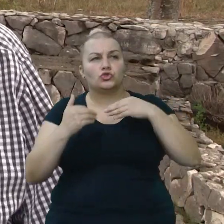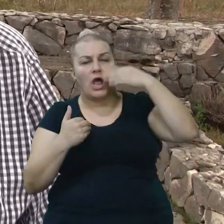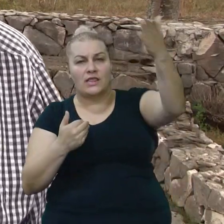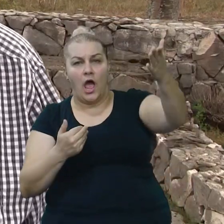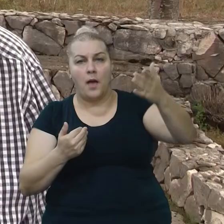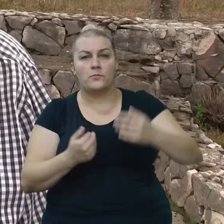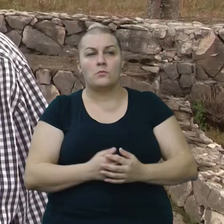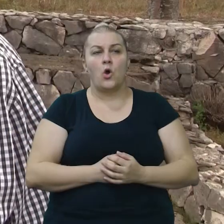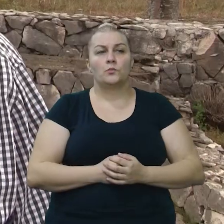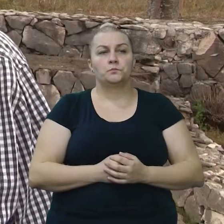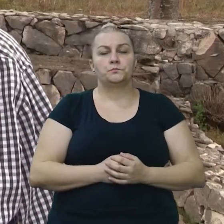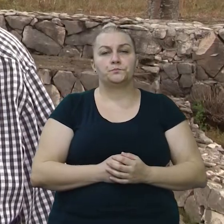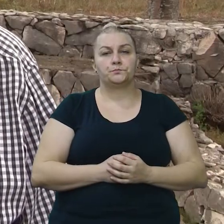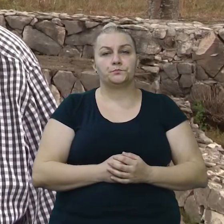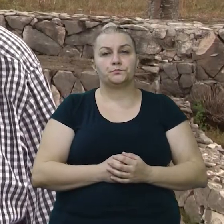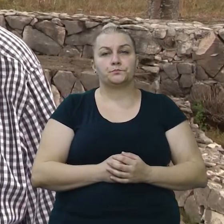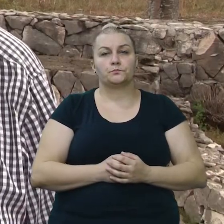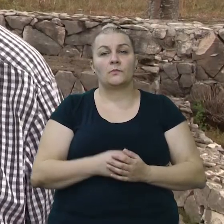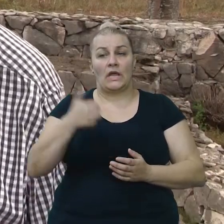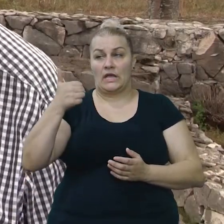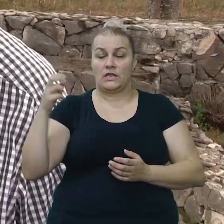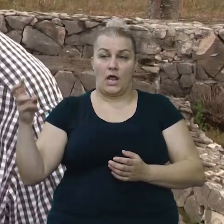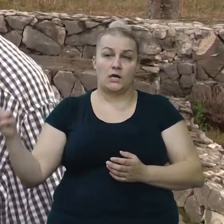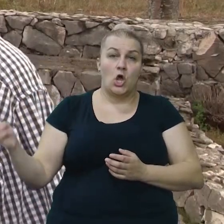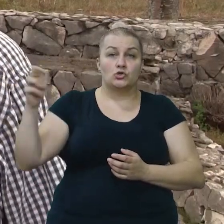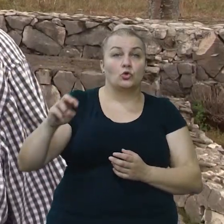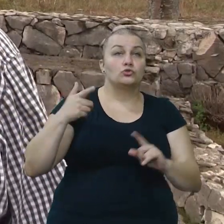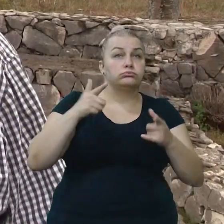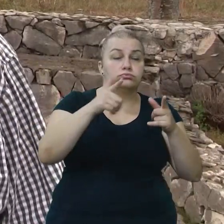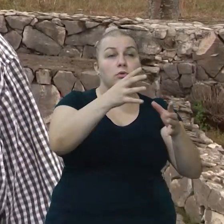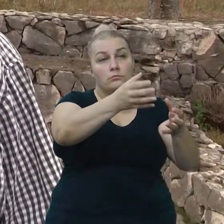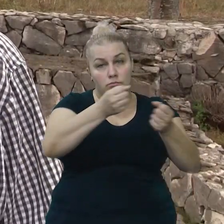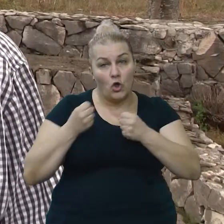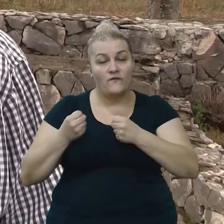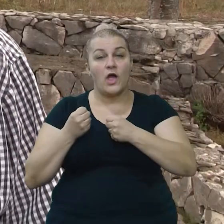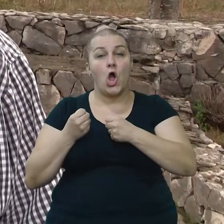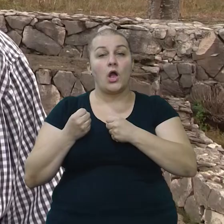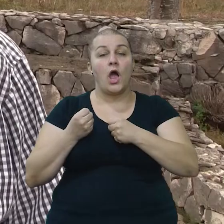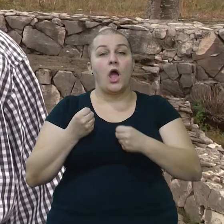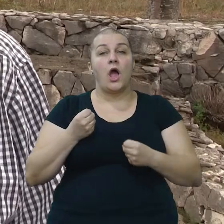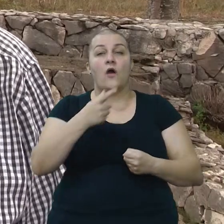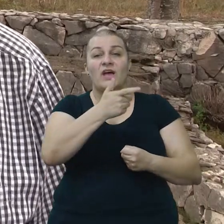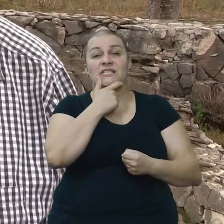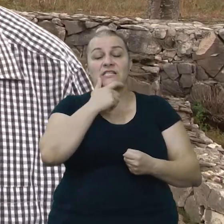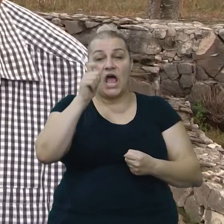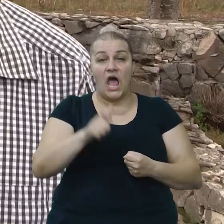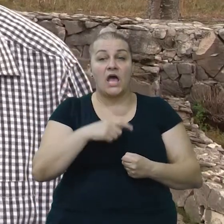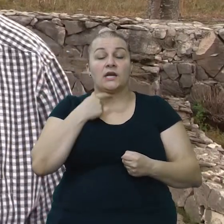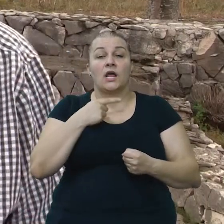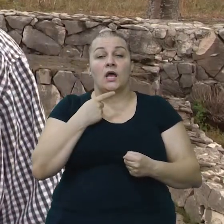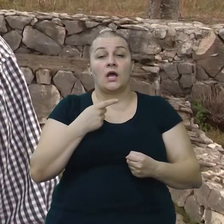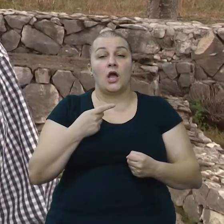ovako. A kaže onda skoči jedan, odje punj, dođe ovdje ga gori. A onda stari kaže,